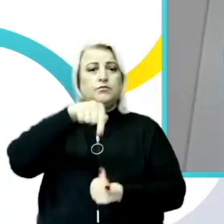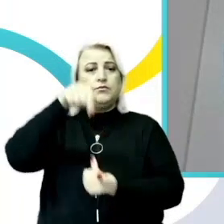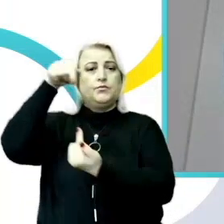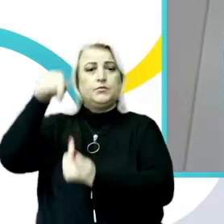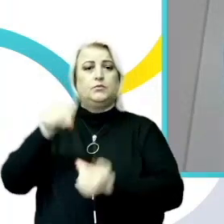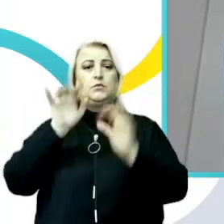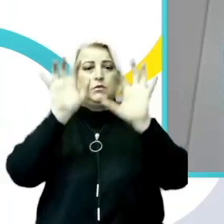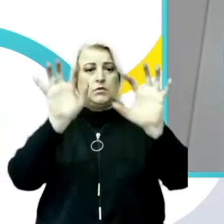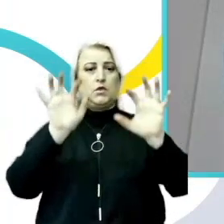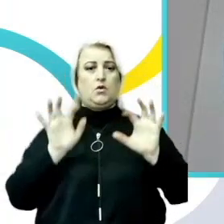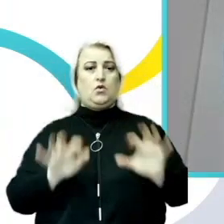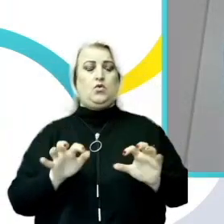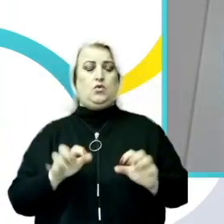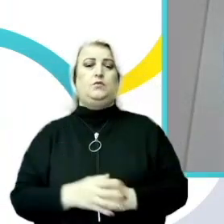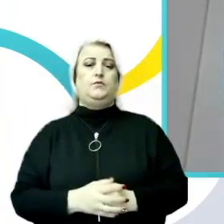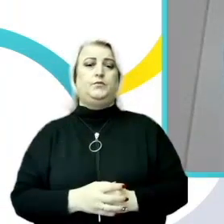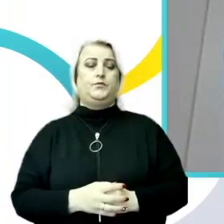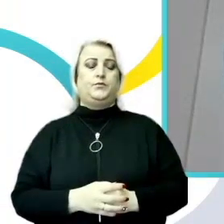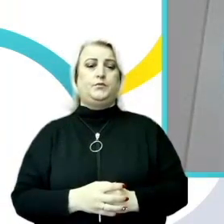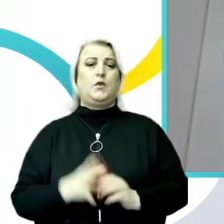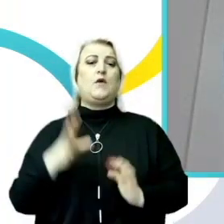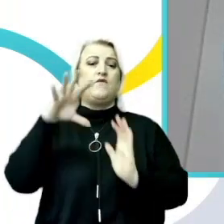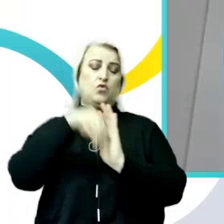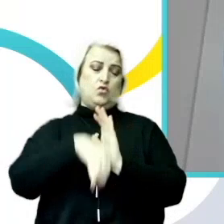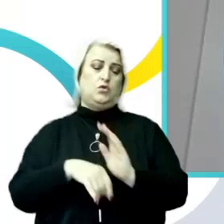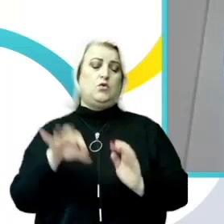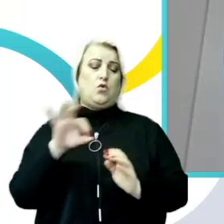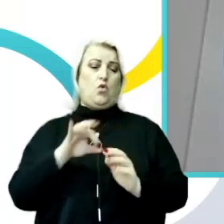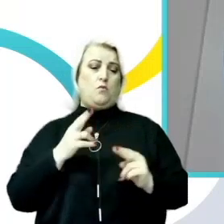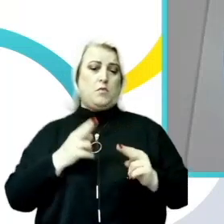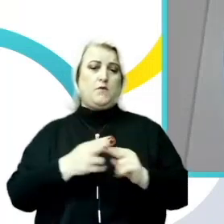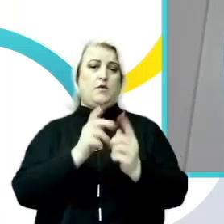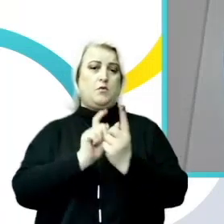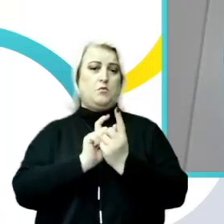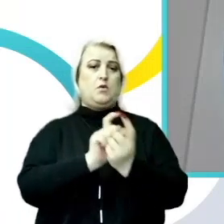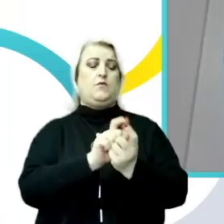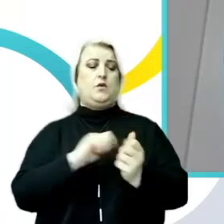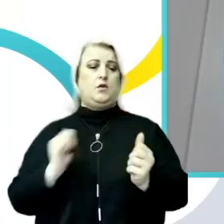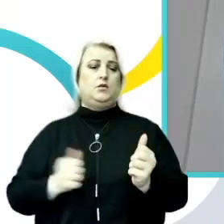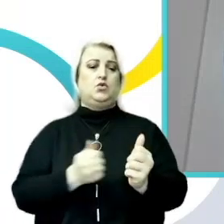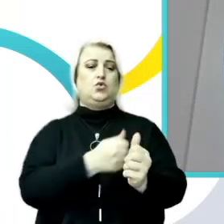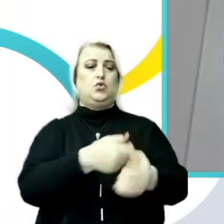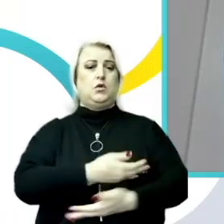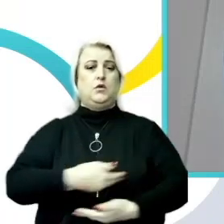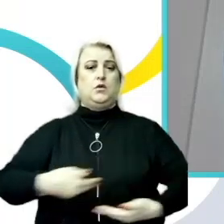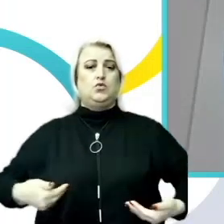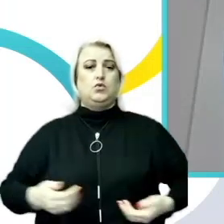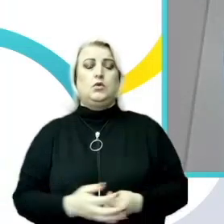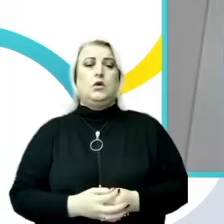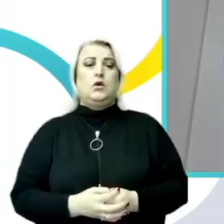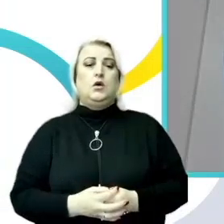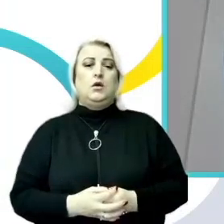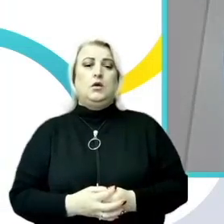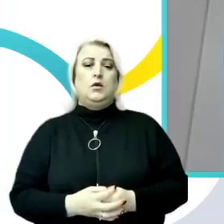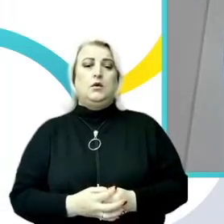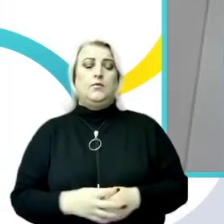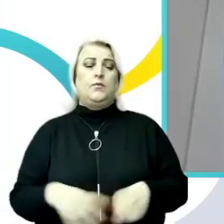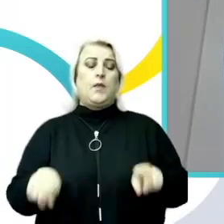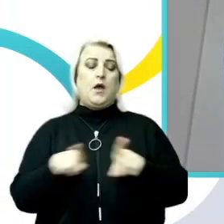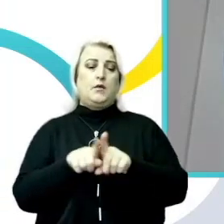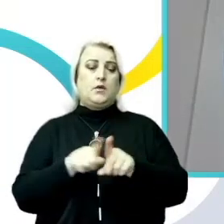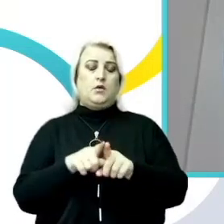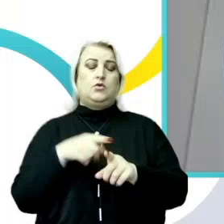inclusiv în materie de prevenire și combatere a hărțuirii sexuale. Apreciem de asemenea